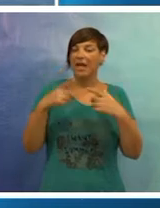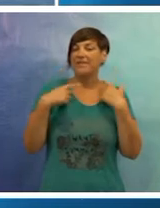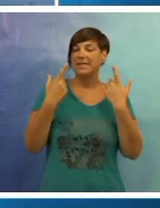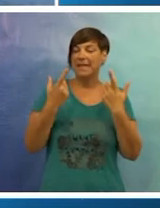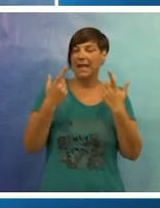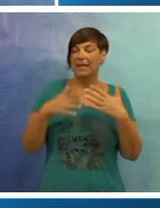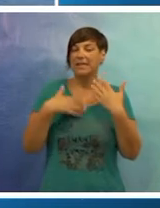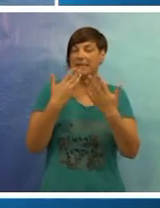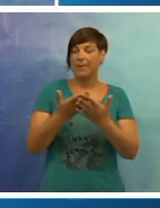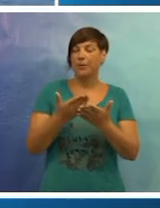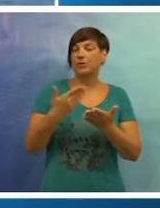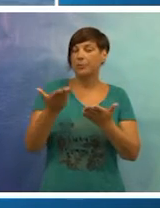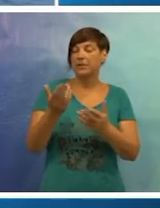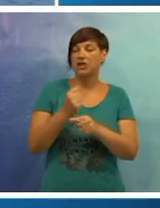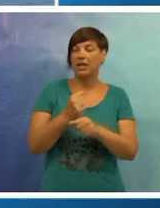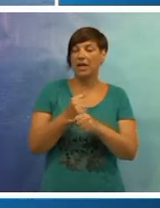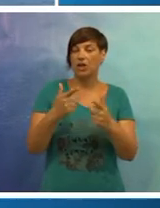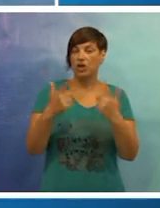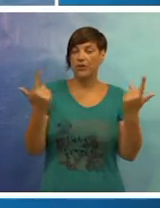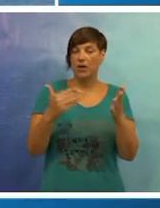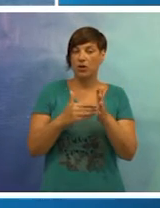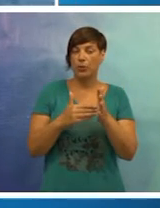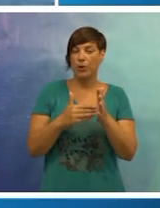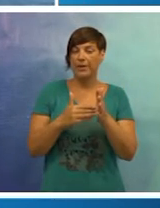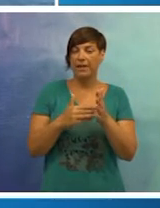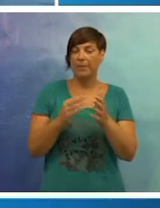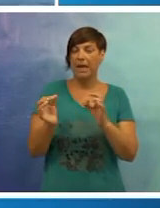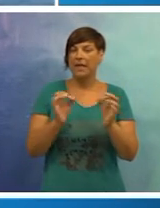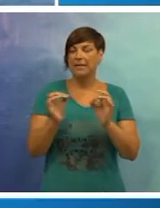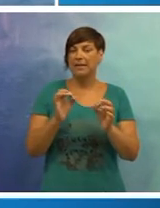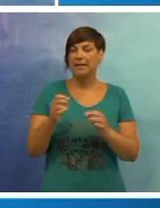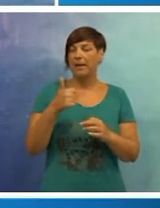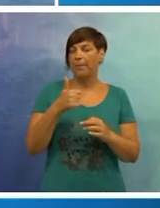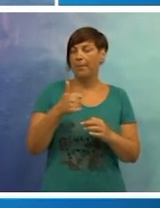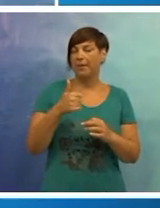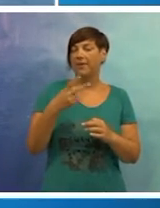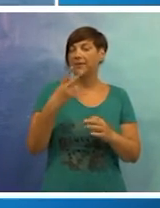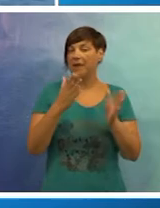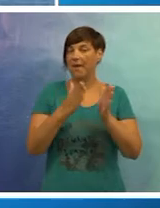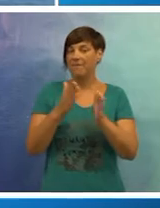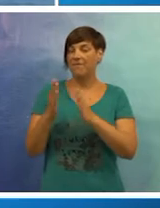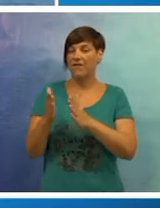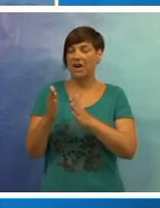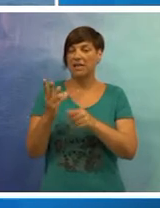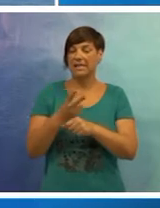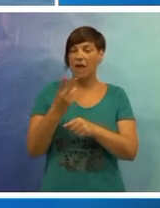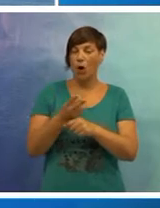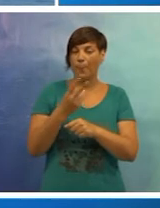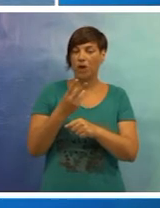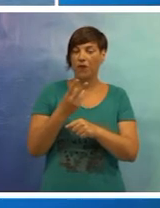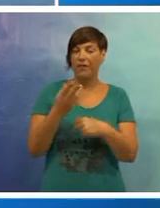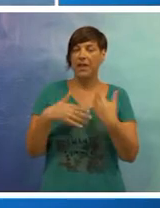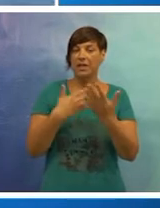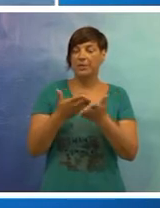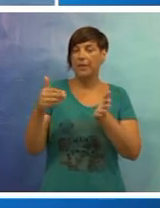Veseli nas da je postupak ishođena dozvola koji su potrebne za sanaciju. Prve dvije faze rekonstrukcije Lapatske